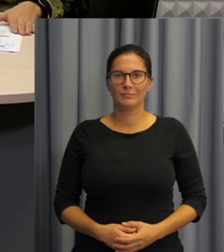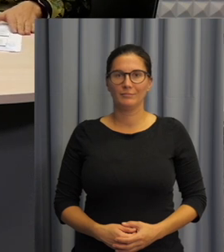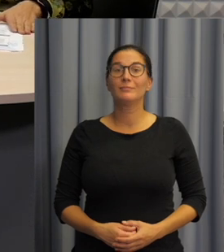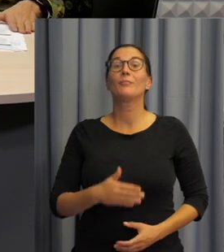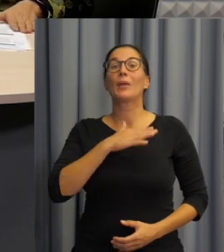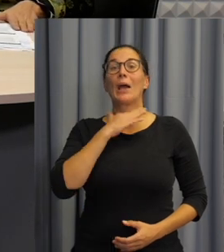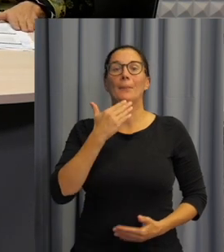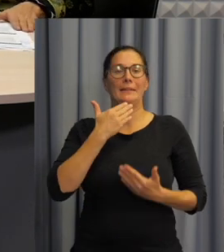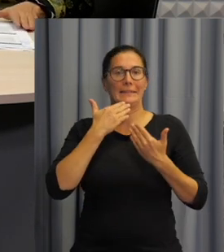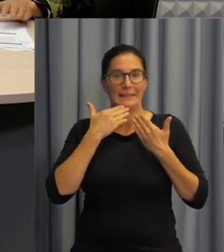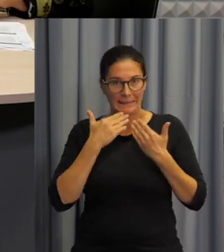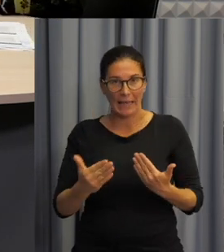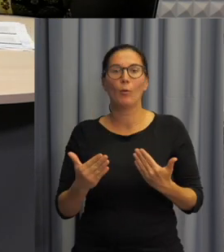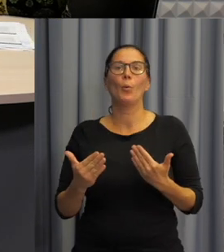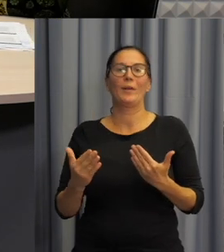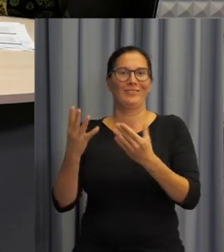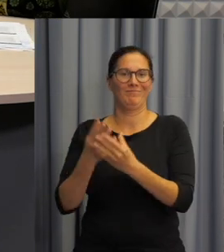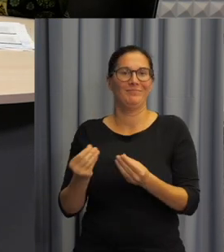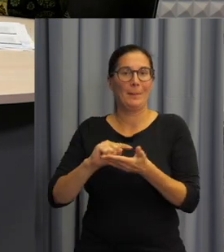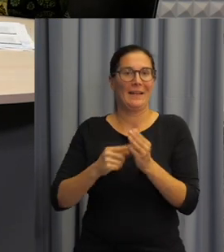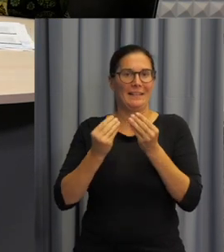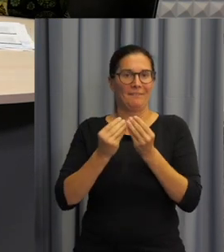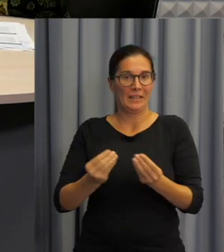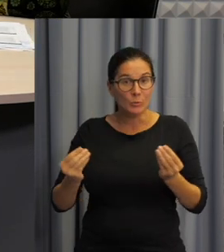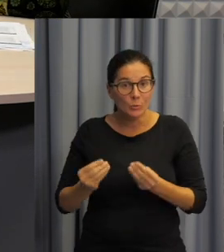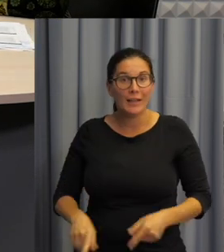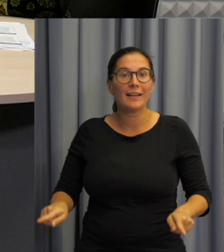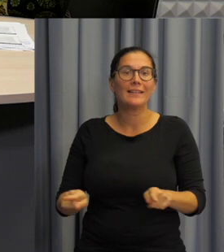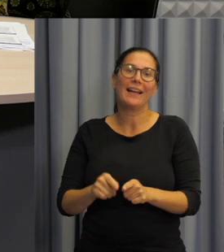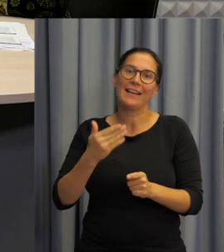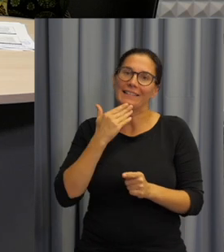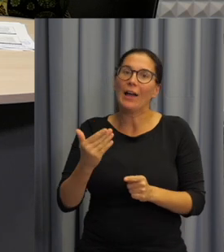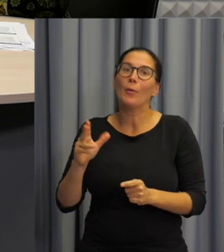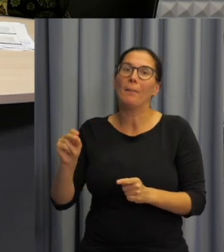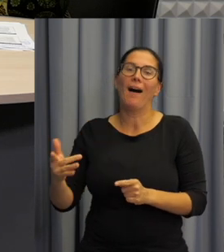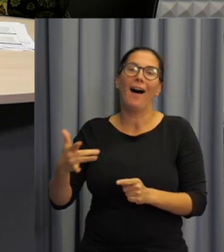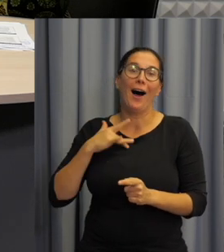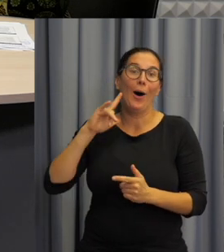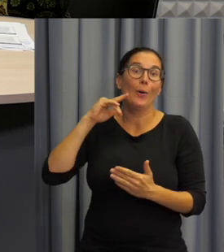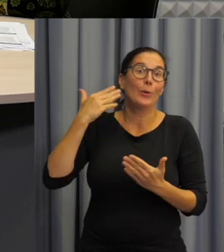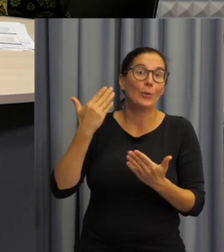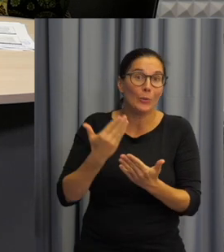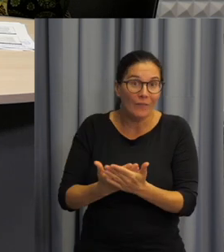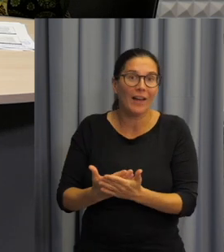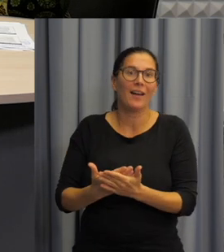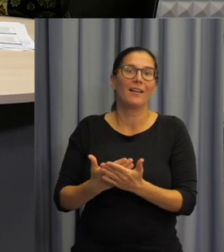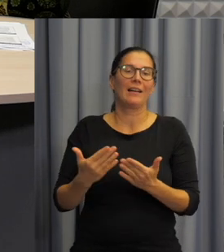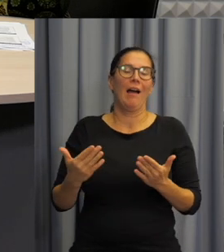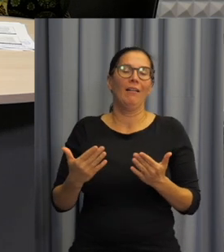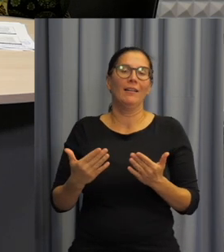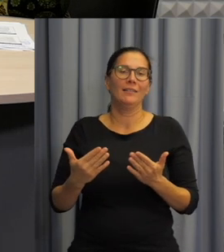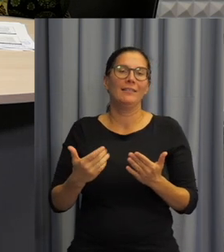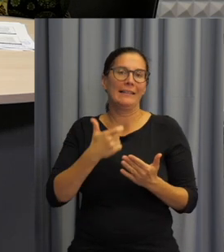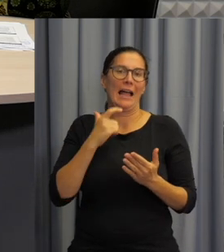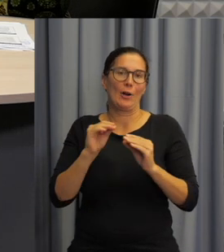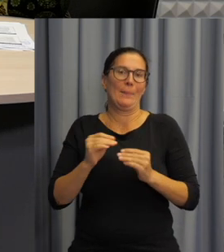Děkujeme za příspěvek Petru Vysučkovi, děkujeme taky za velkou důvěru, kterou má k NPIČR, vážíme